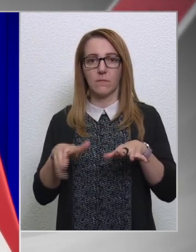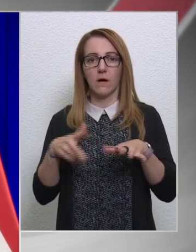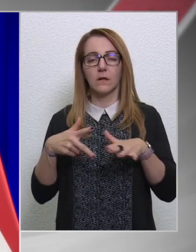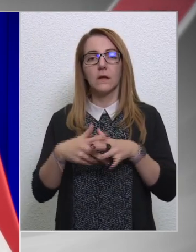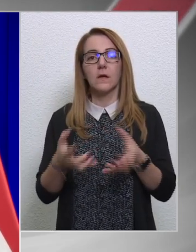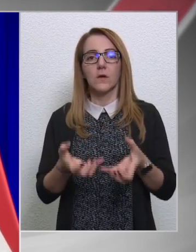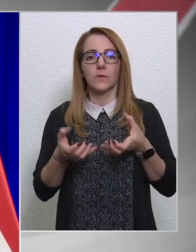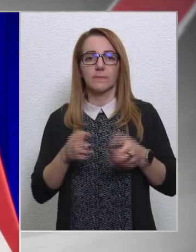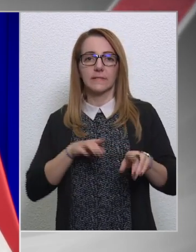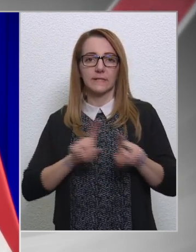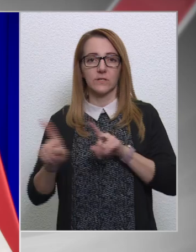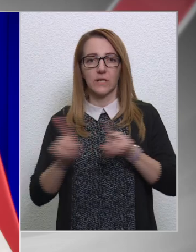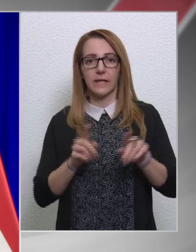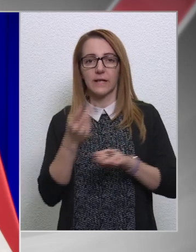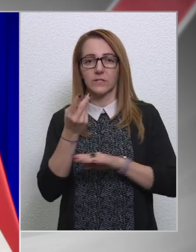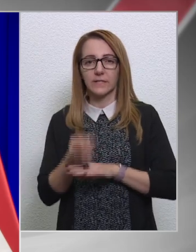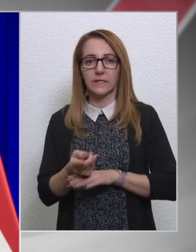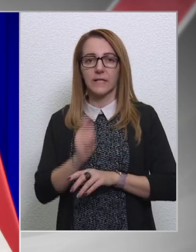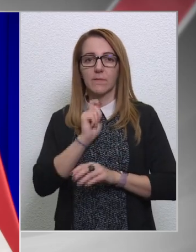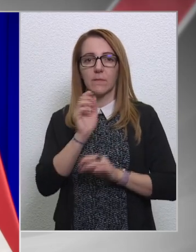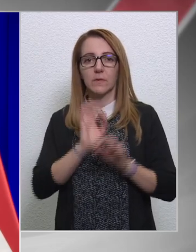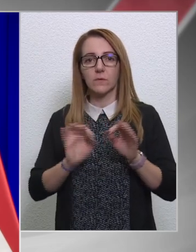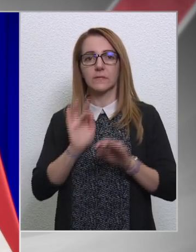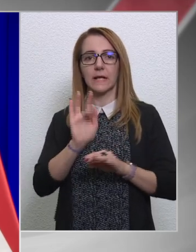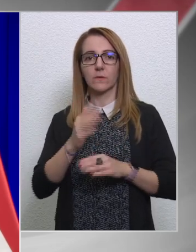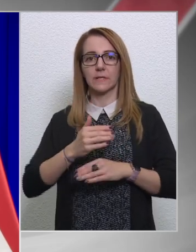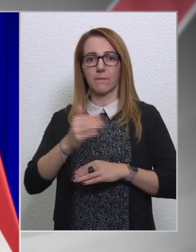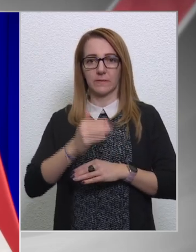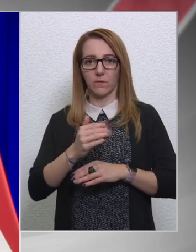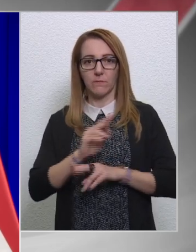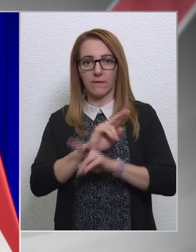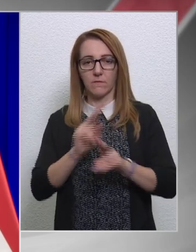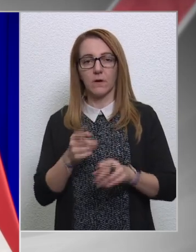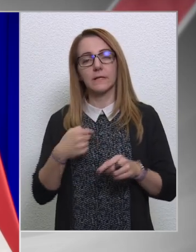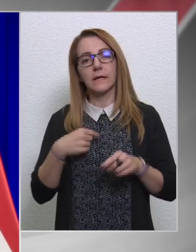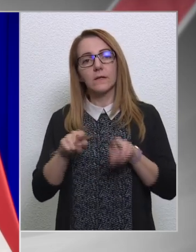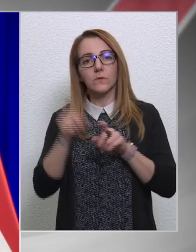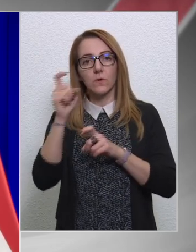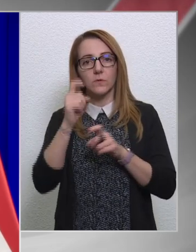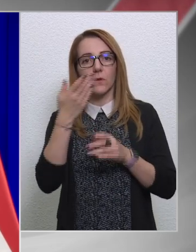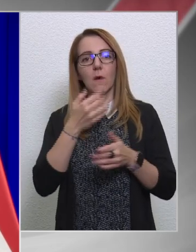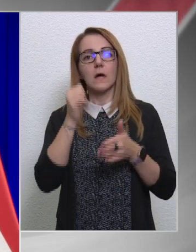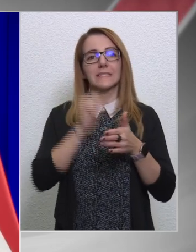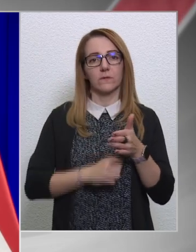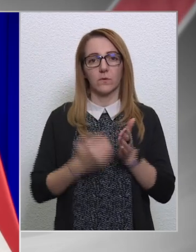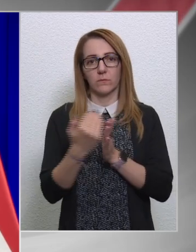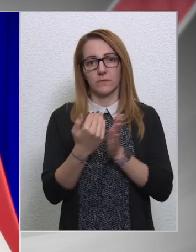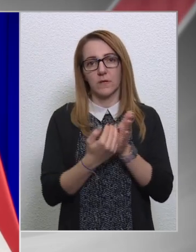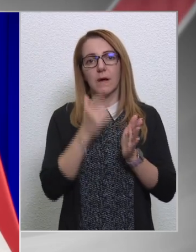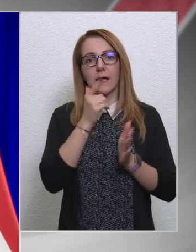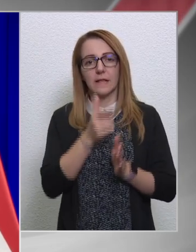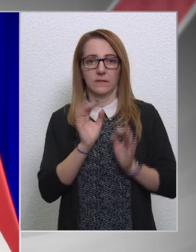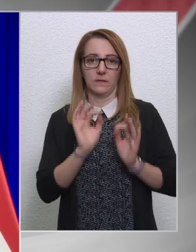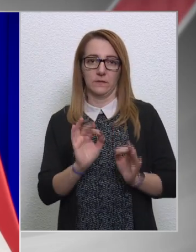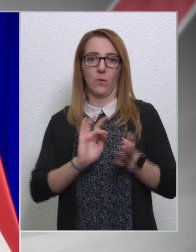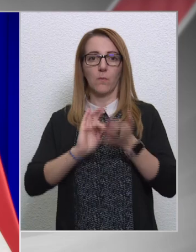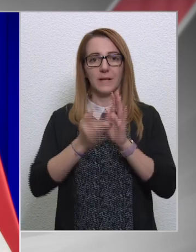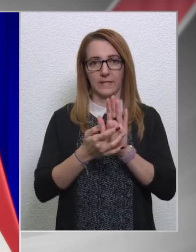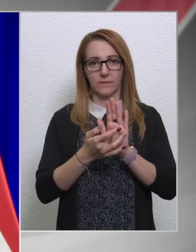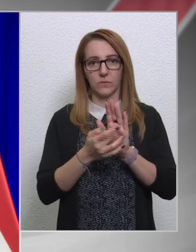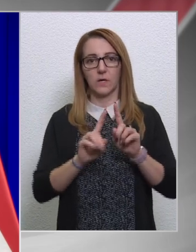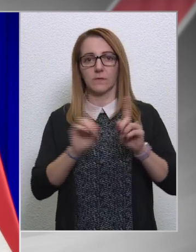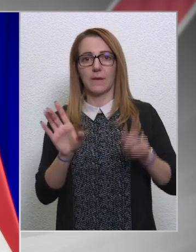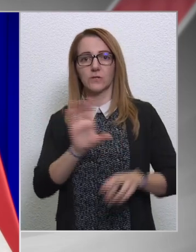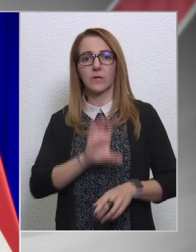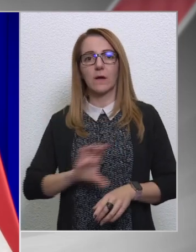közbeszerzési eljárások tekintetében Magyarországon középmezőnyben szerepel. Tehát én úgy gondolom, hogy ha szigorúbb szabályok lesznek, az nagyon jó példát fog mutatni